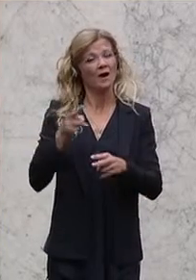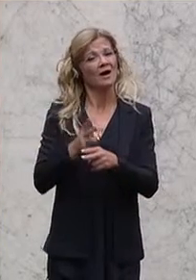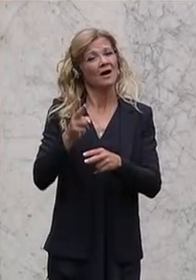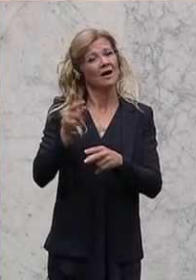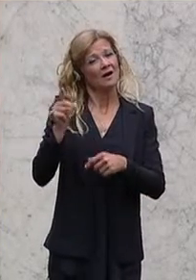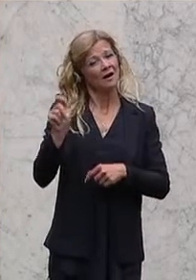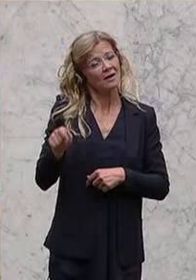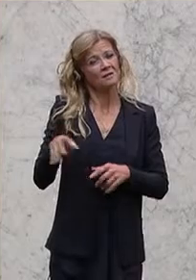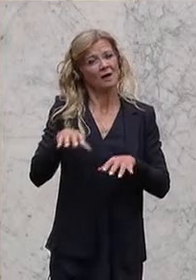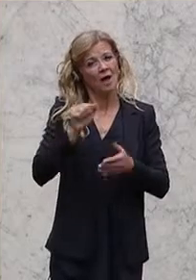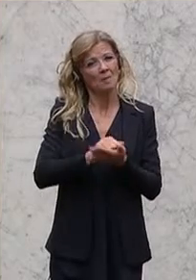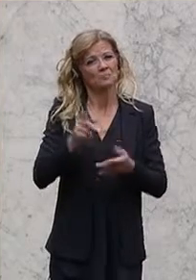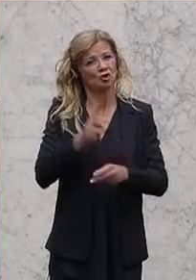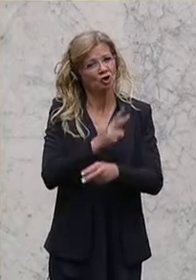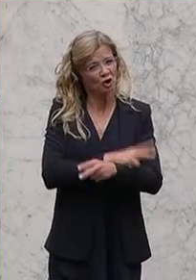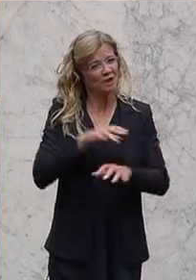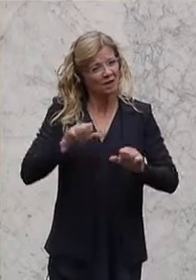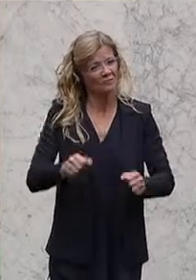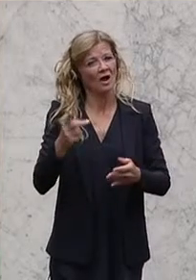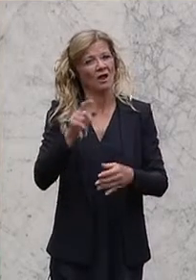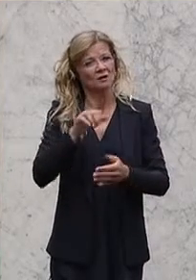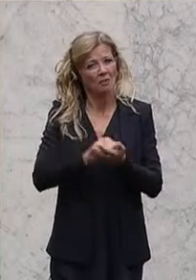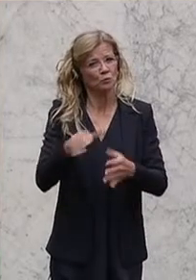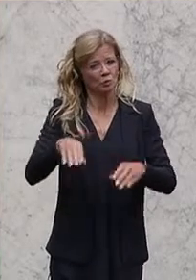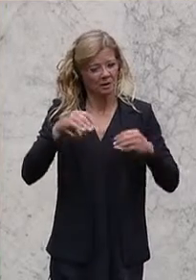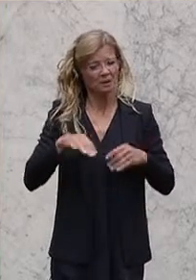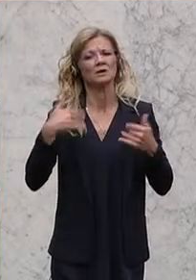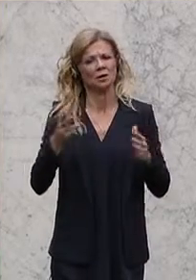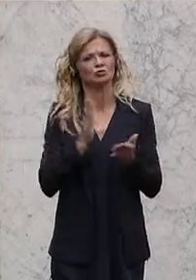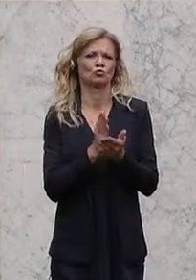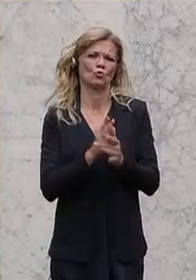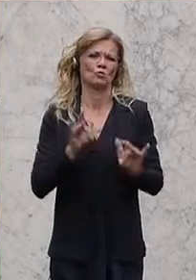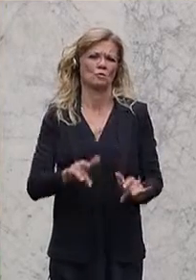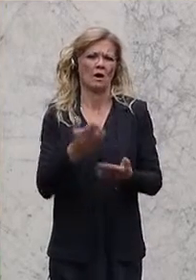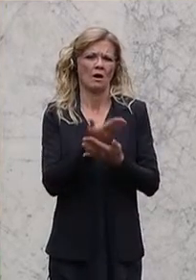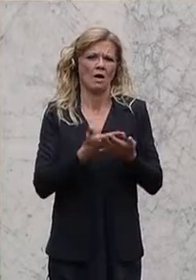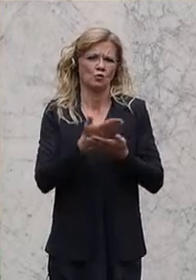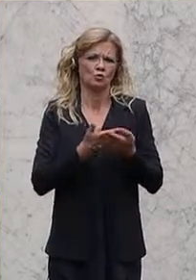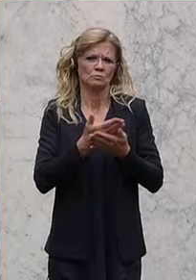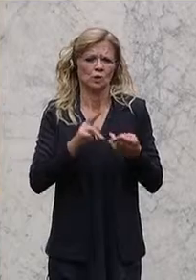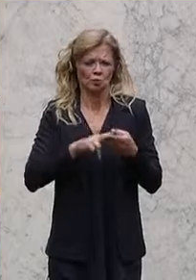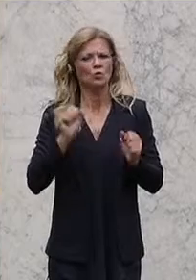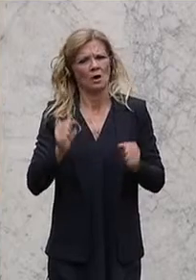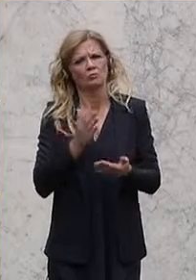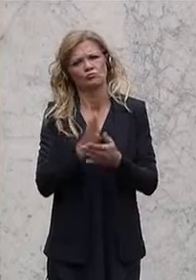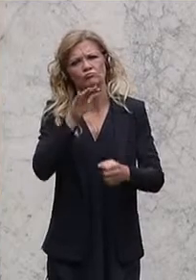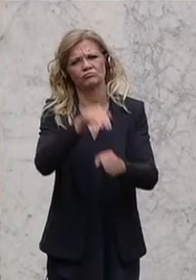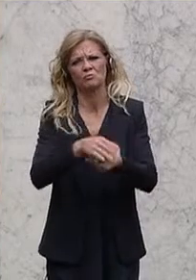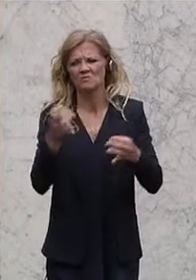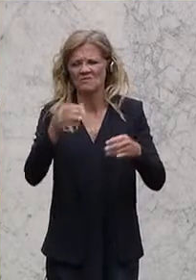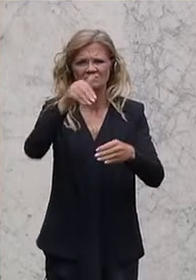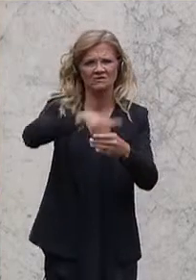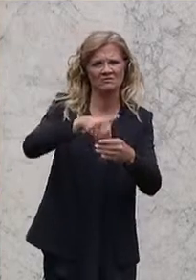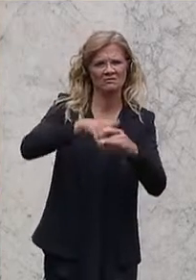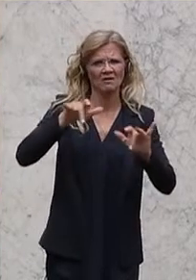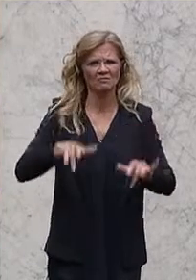dass der schon seinen Bildungsweg dementsprechend gemacht hat, dass er das sehr wohl erkennen kann, was jetzt hier vorliegt. Und ich glaube, dass